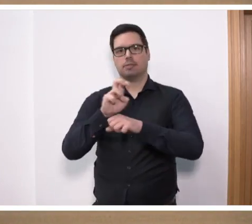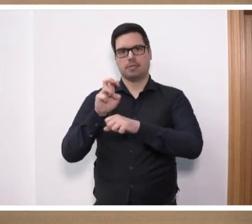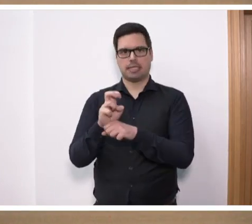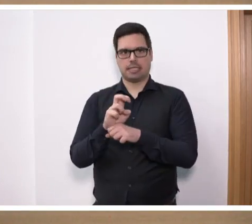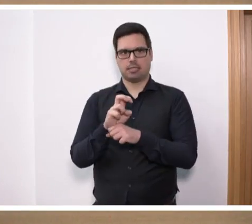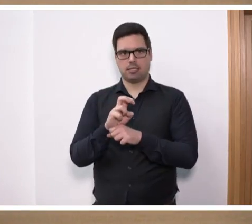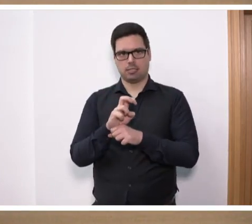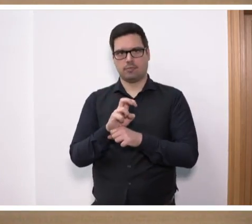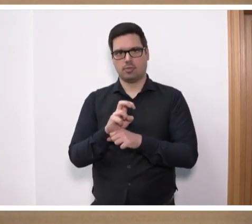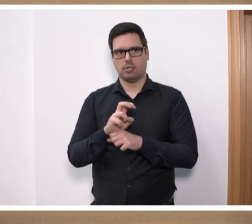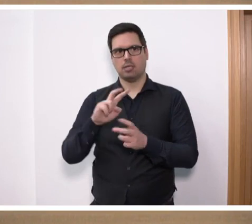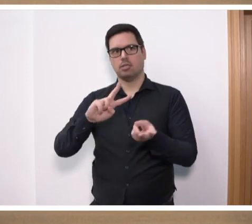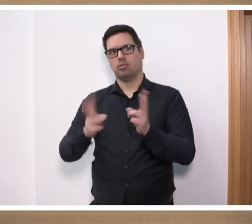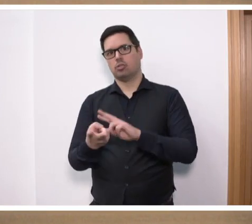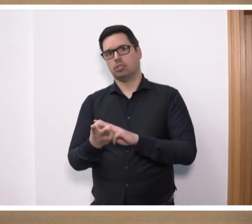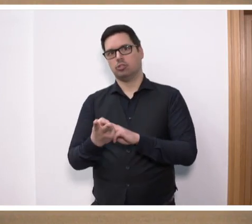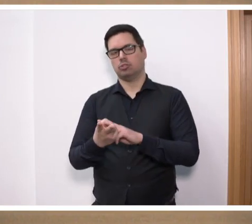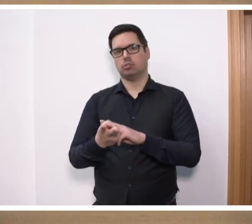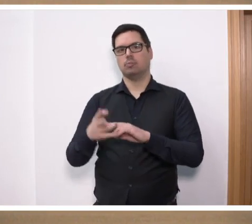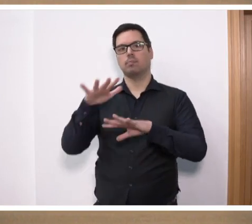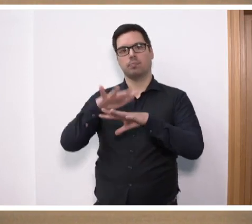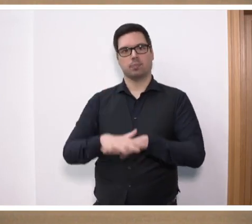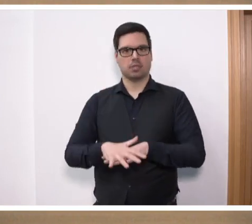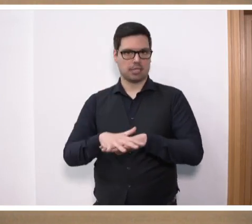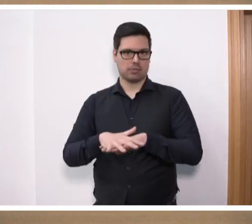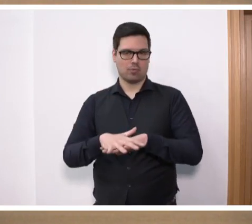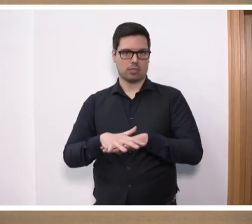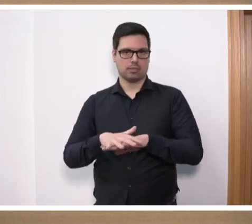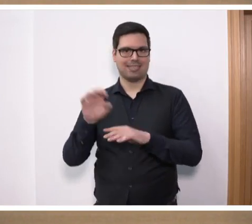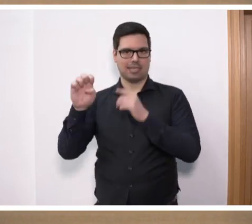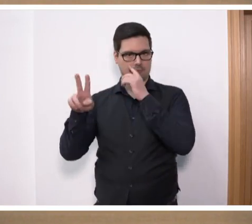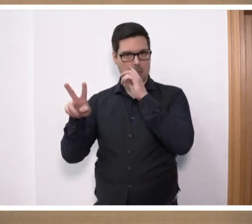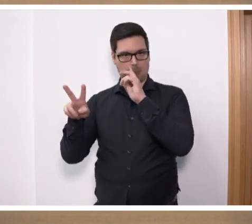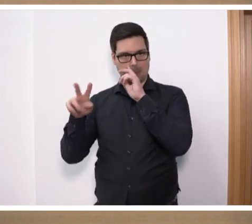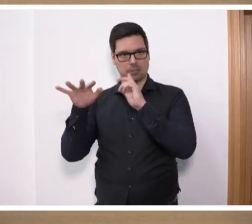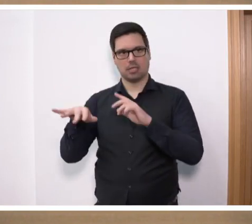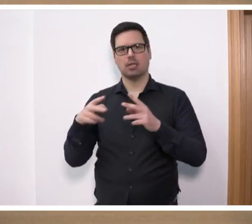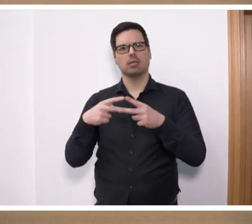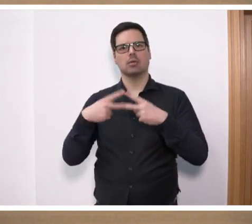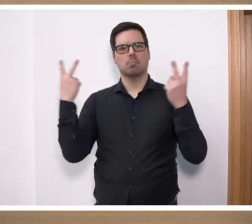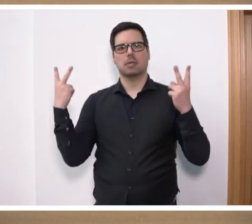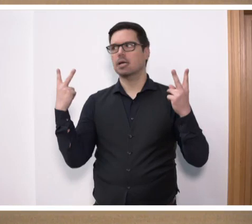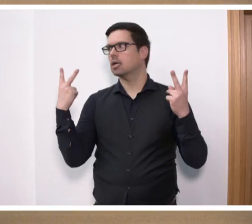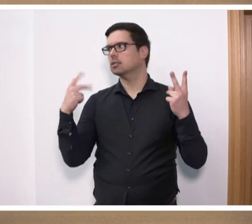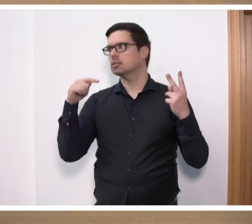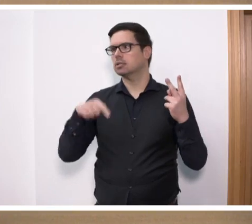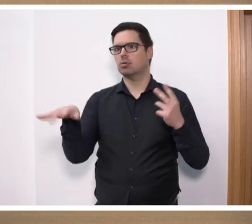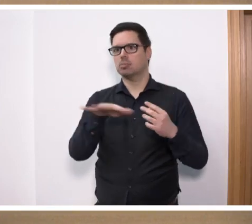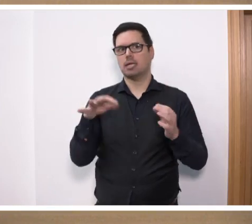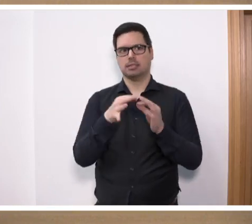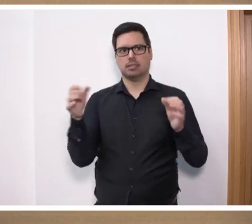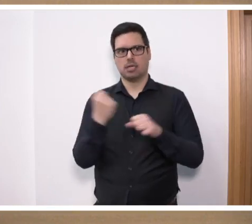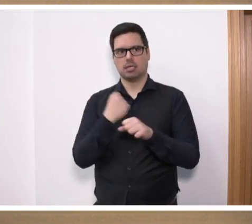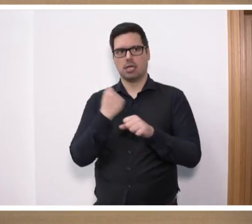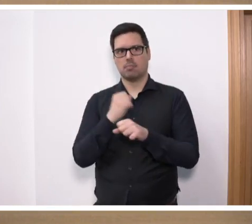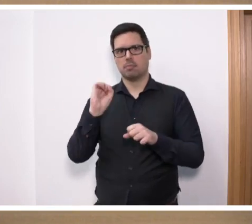sogenannte Change Network e.V. gesprochen. Viele, den meisten von uns ist er ja bekannt, weil er auch hier im Landtag arbeitet,